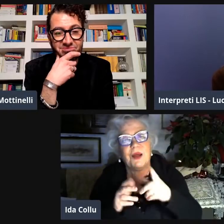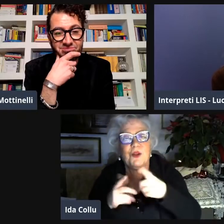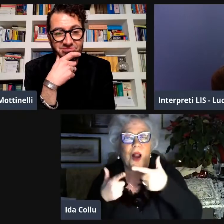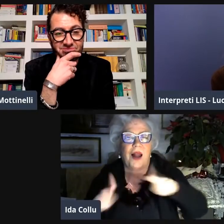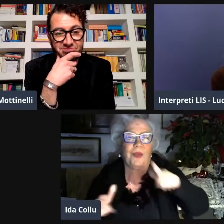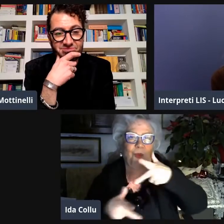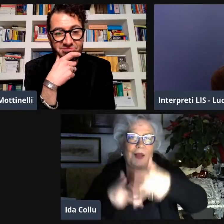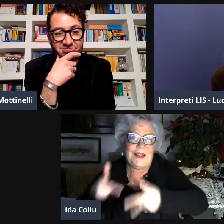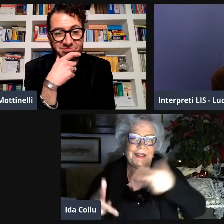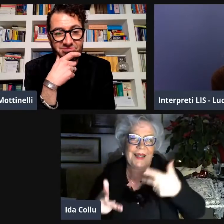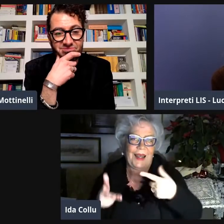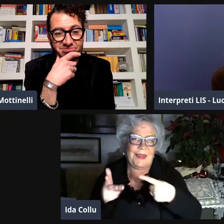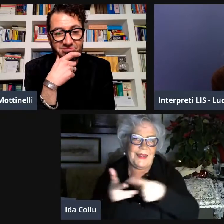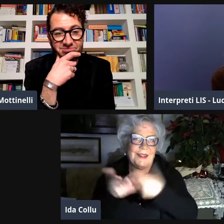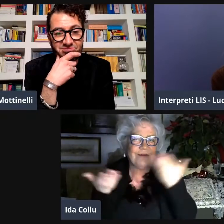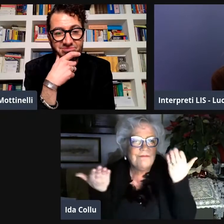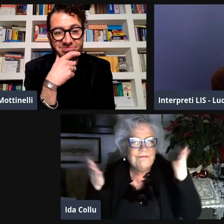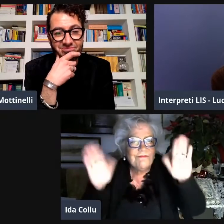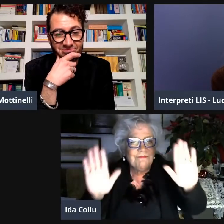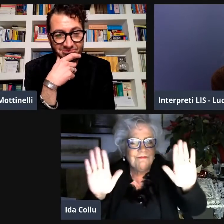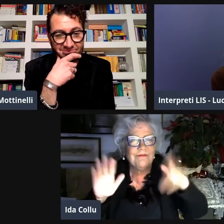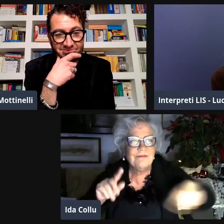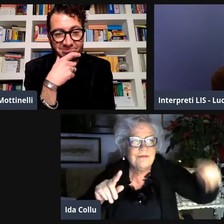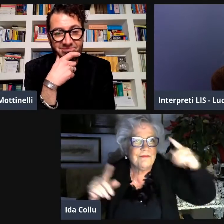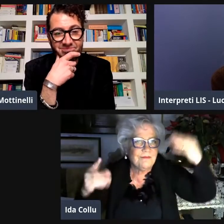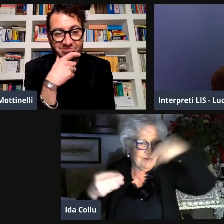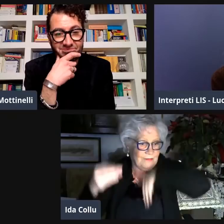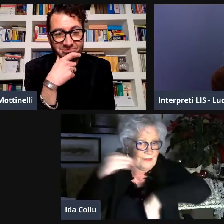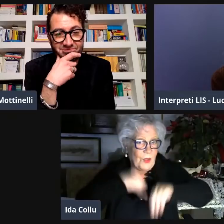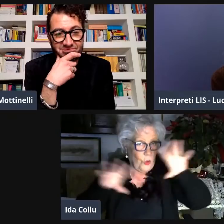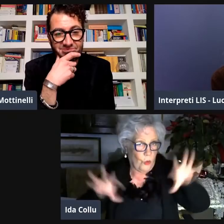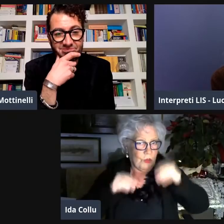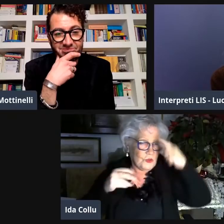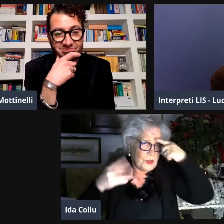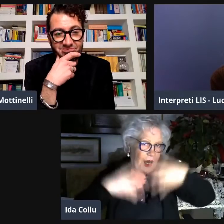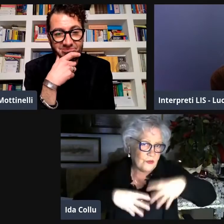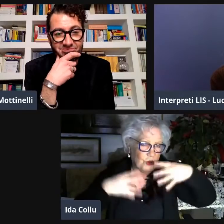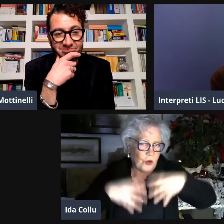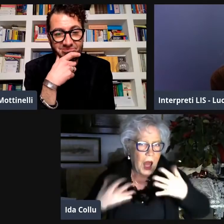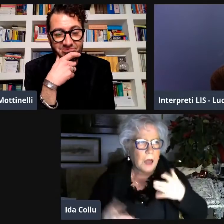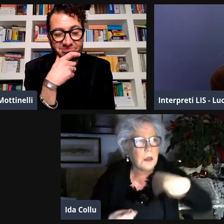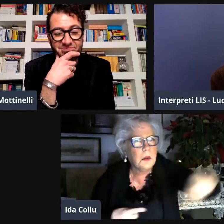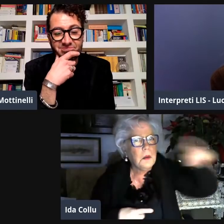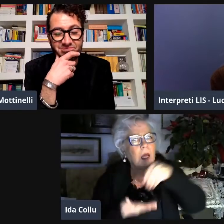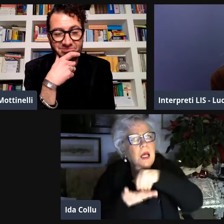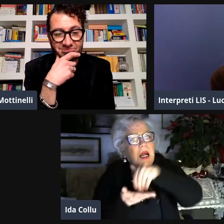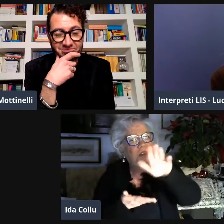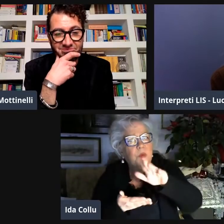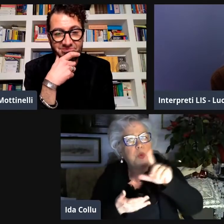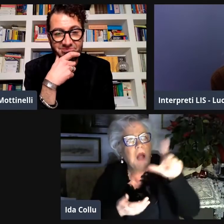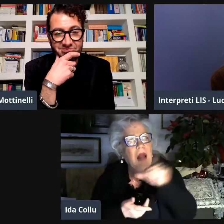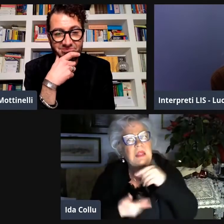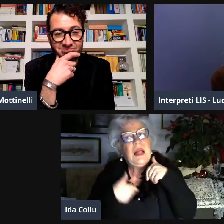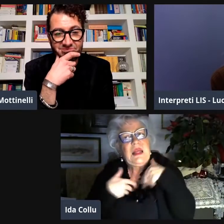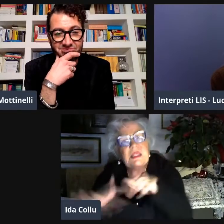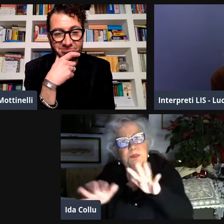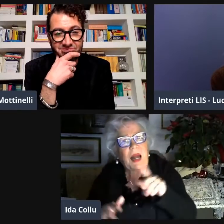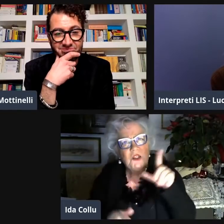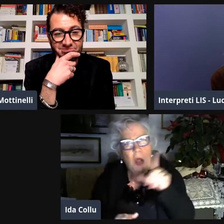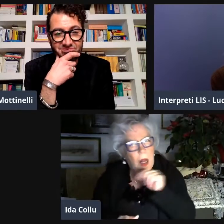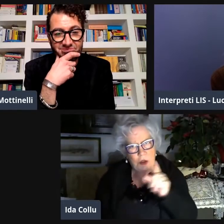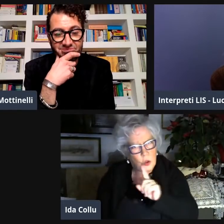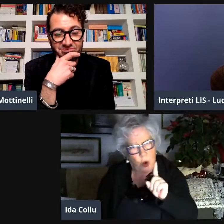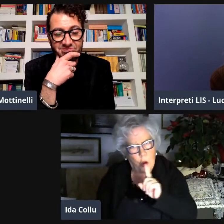linguaggio il linguaggio è un'altra cosa la lingua dei segni è un'altra e quindi le persone avevano iniziato a ragionare a